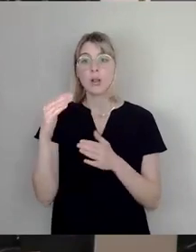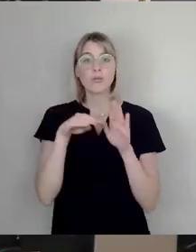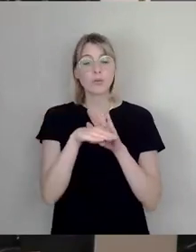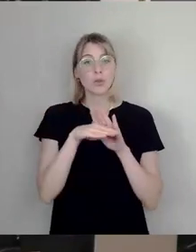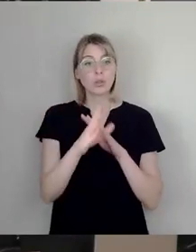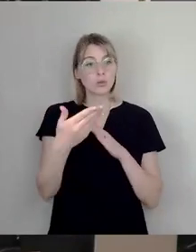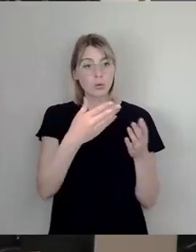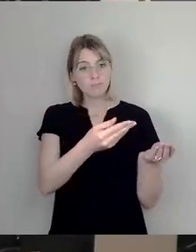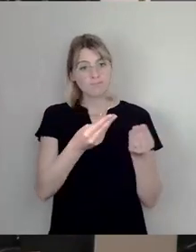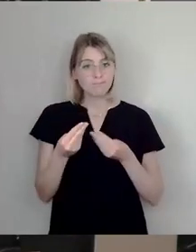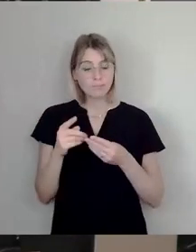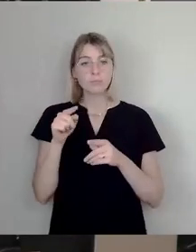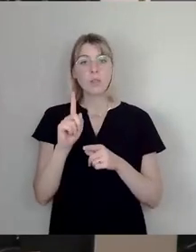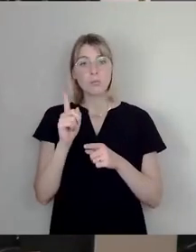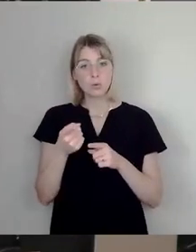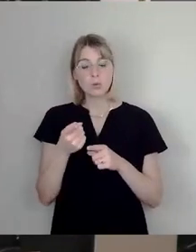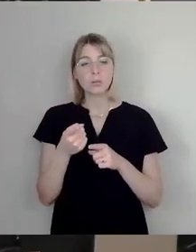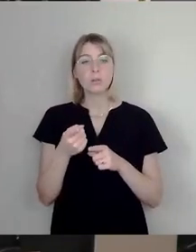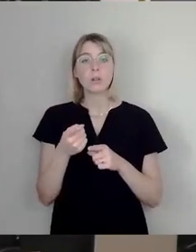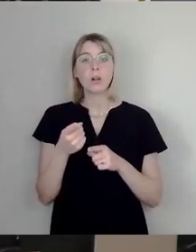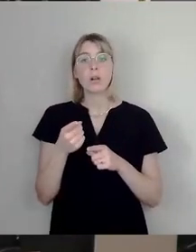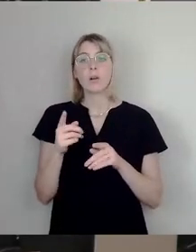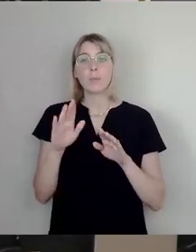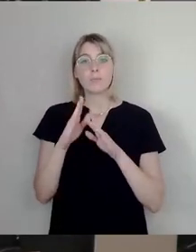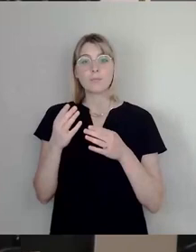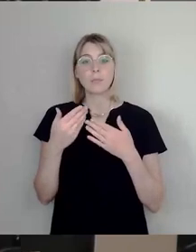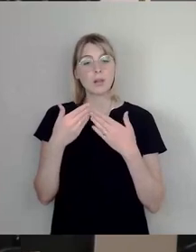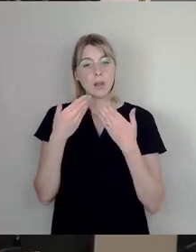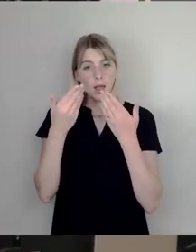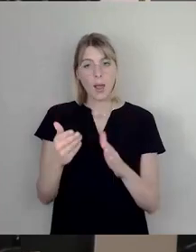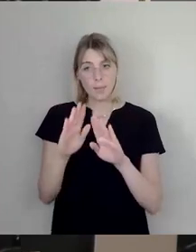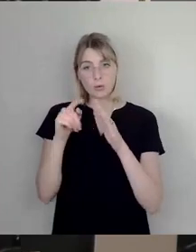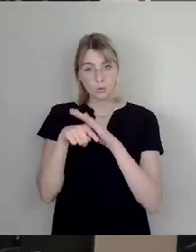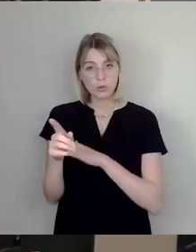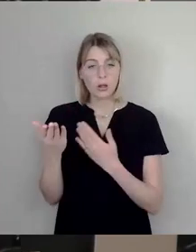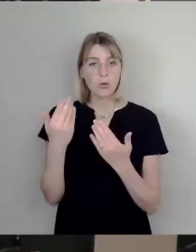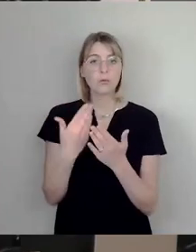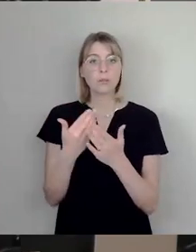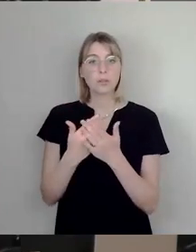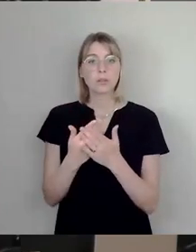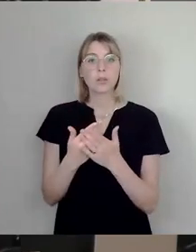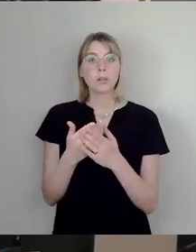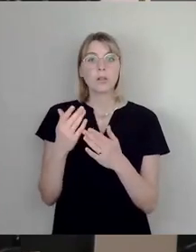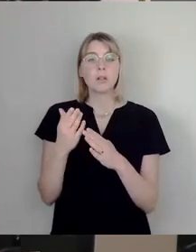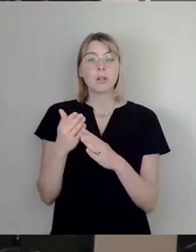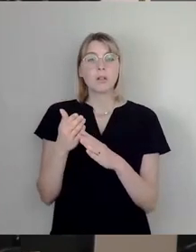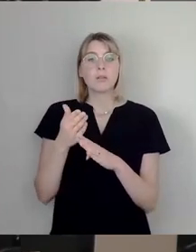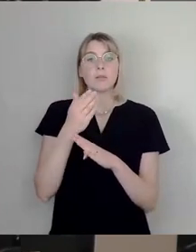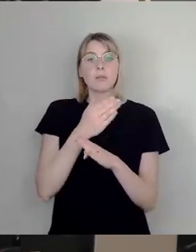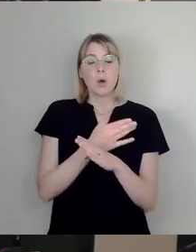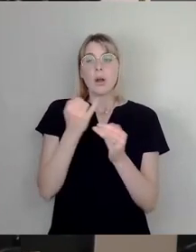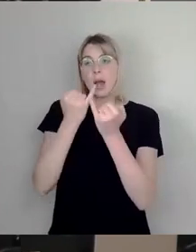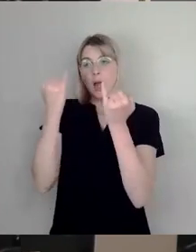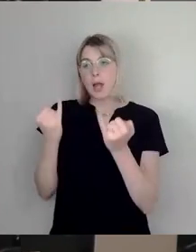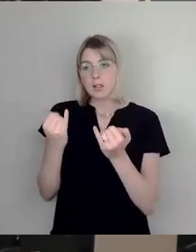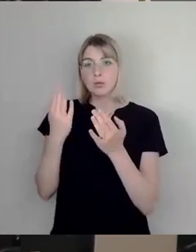Unterbringungseinrichtungen bereitstellen und weil eben nicht Vorratseinrichtungen etabliert wurden in den